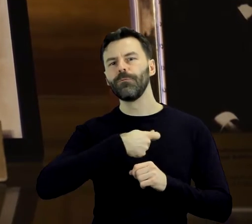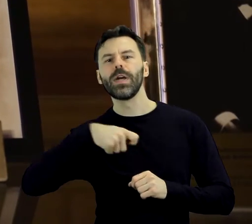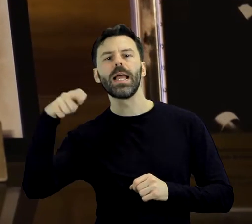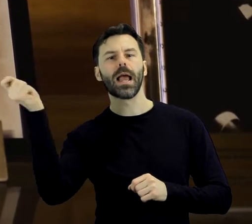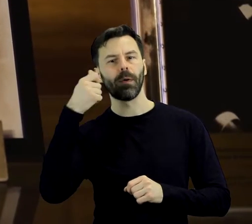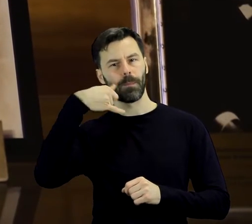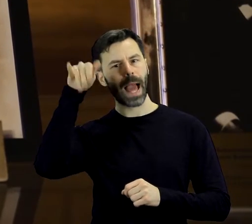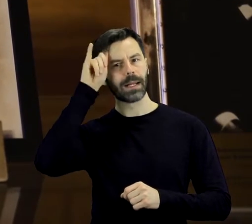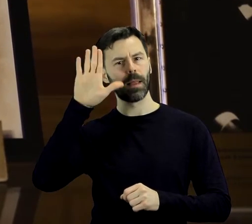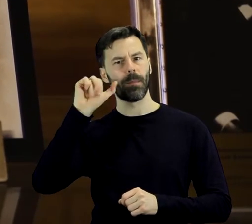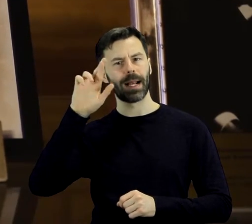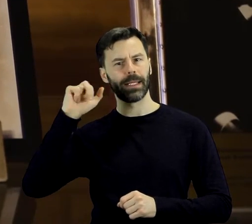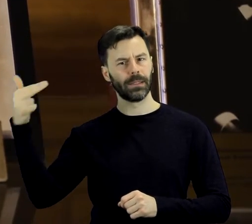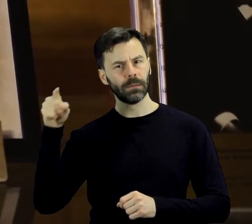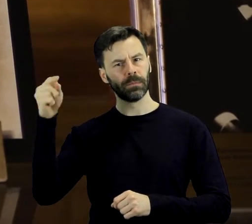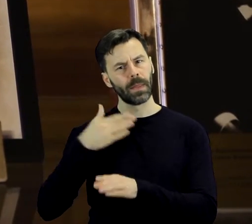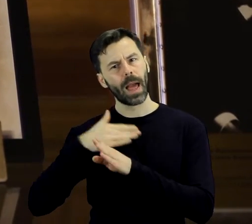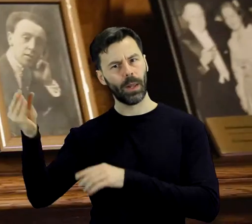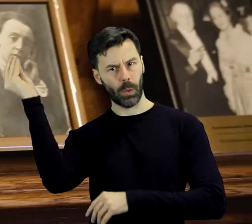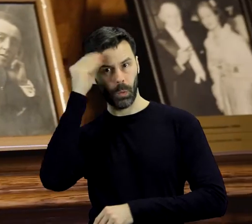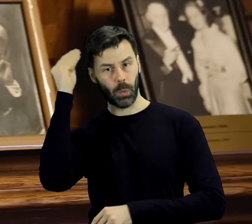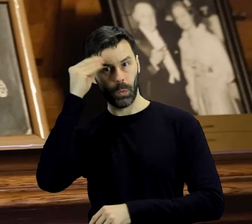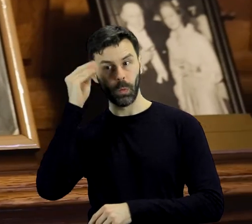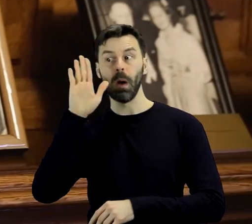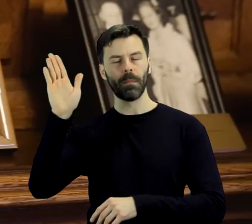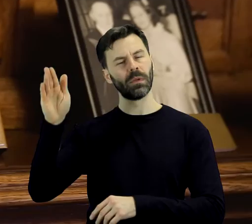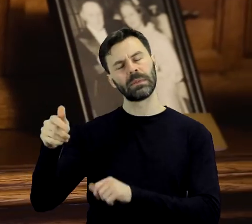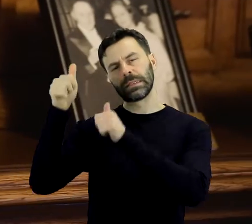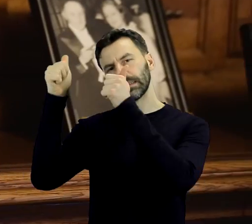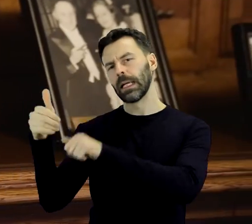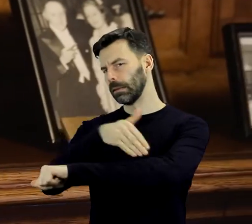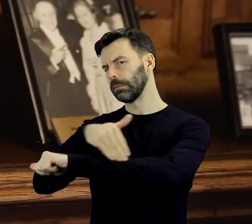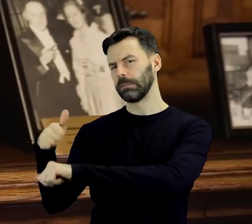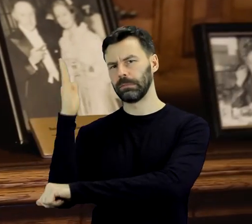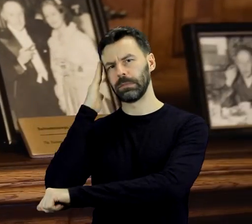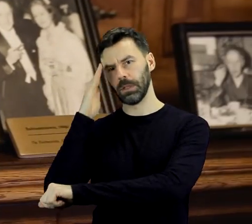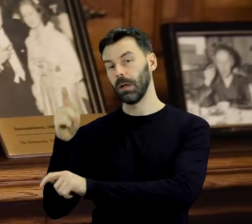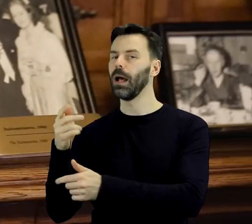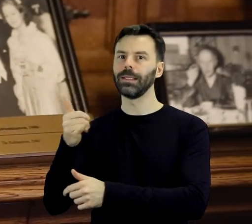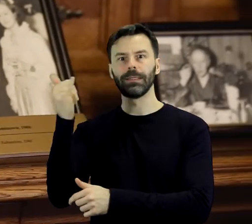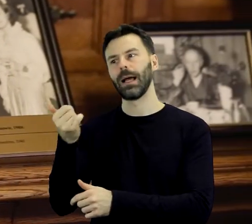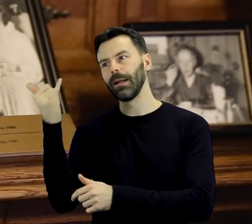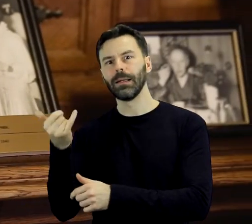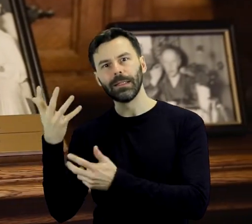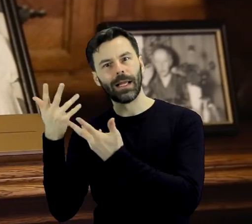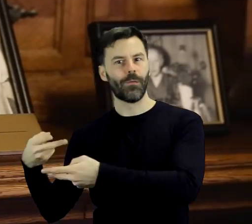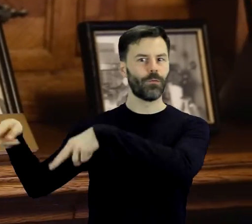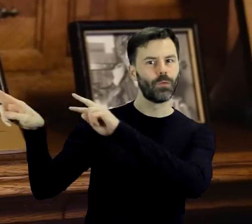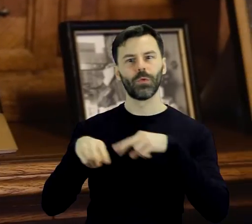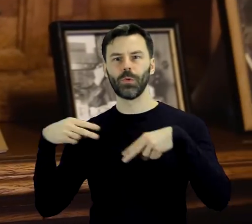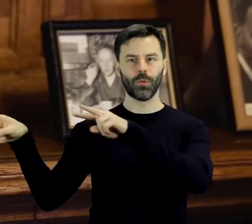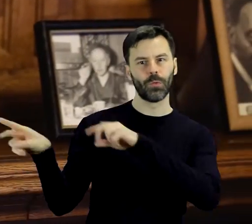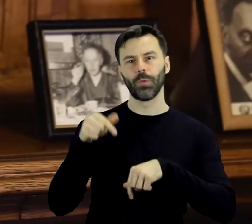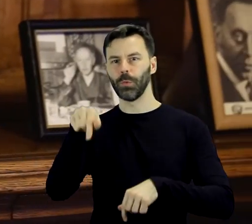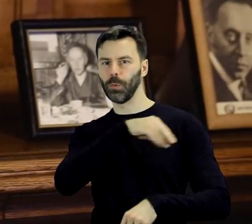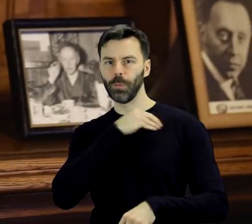wyjechał do Berlina, by kontynuować naukę. Później stale mieszkał za granicą. Zawsze jednak chętnie wracał do Polski